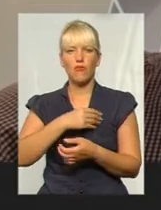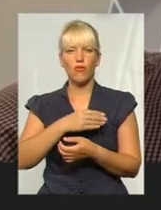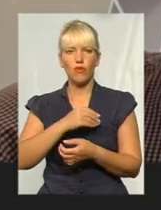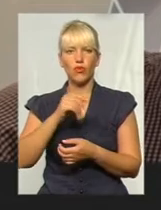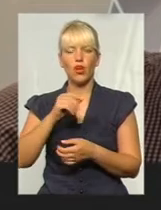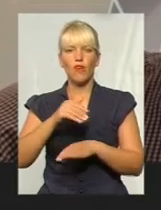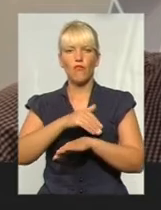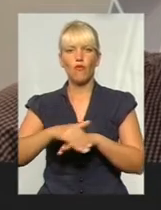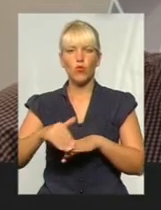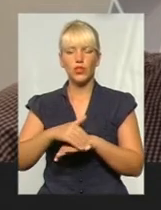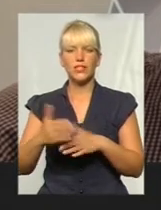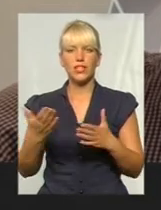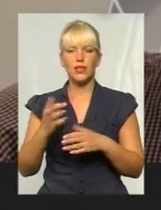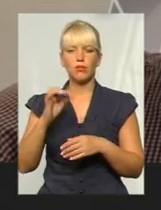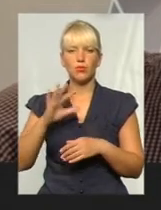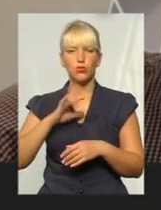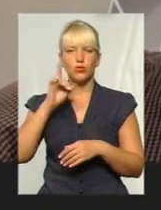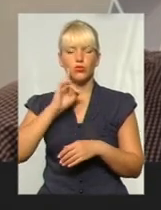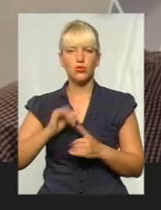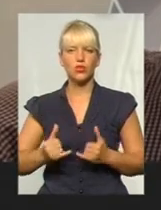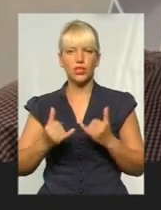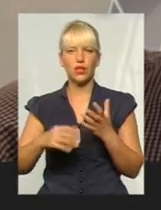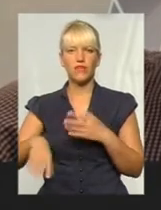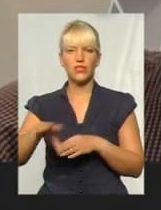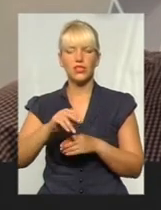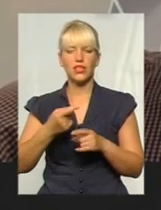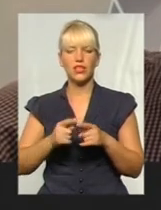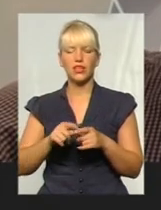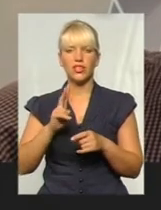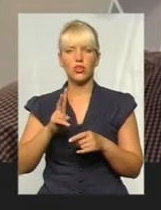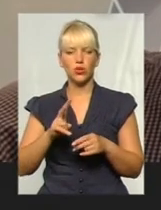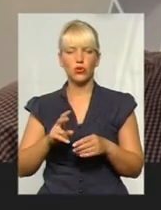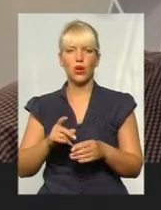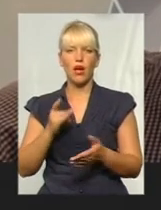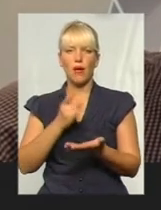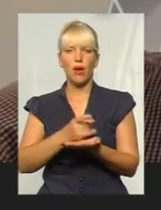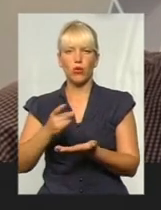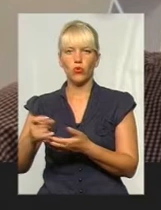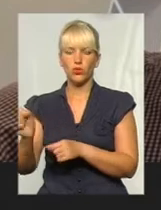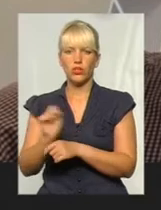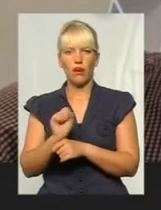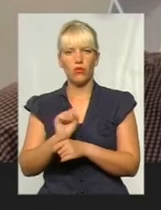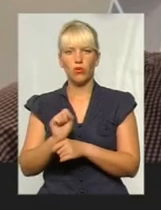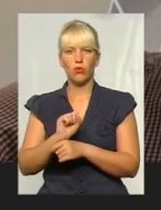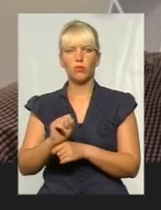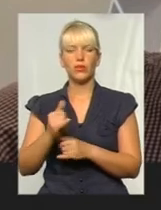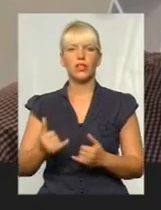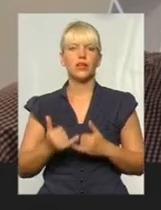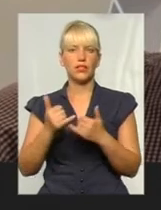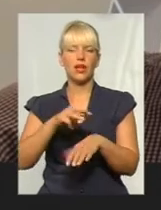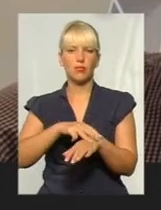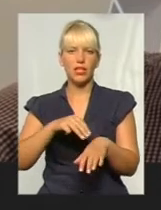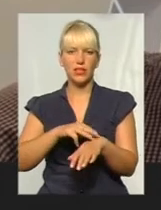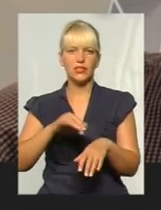зупинені вісії для автолюбістів. Для тих, що підбудуть автолюбістів, для мешканців самої відео, для транспортних